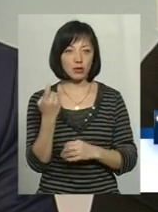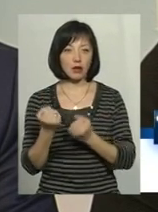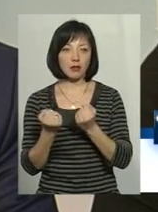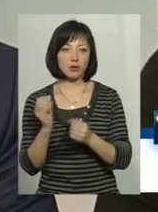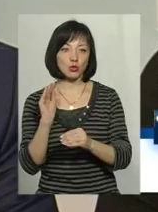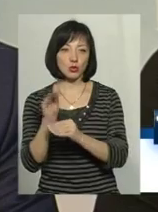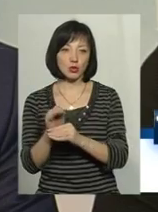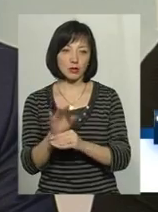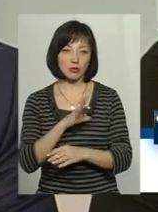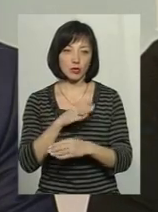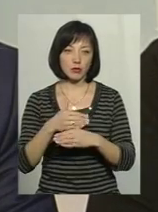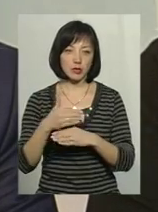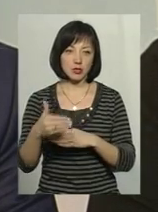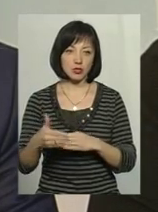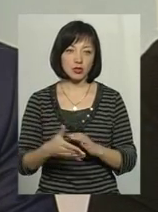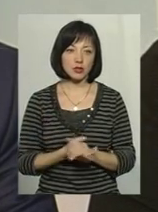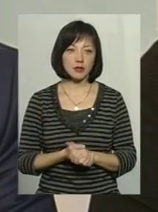додано пізніше.